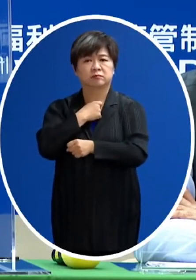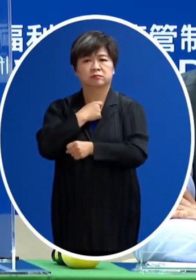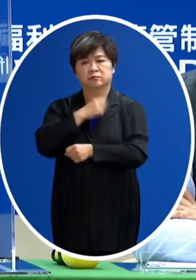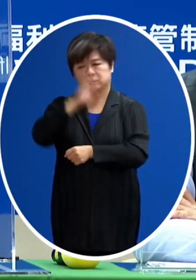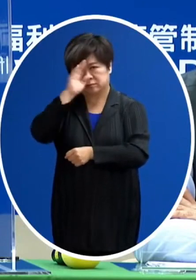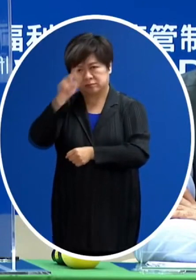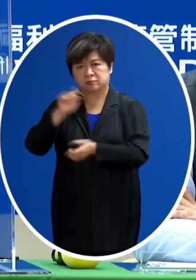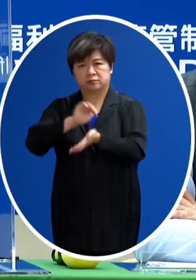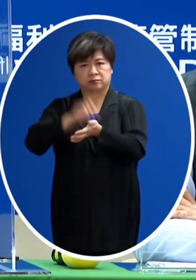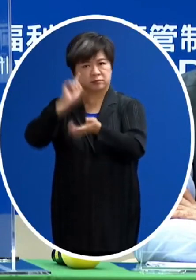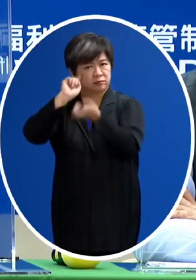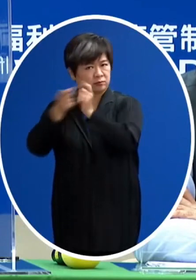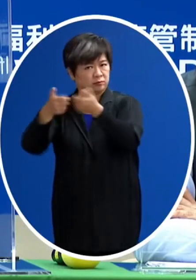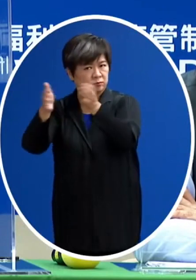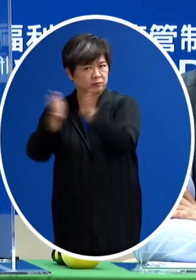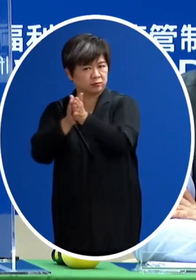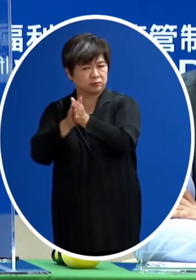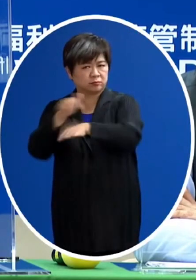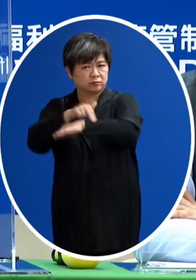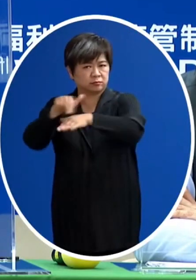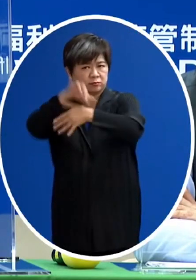把指引訂好 讓大家比較能夠依循